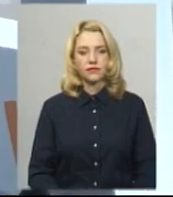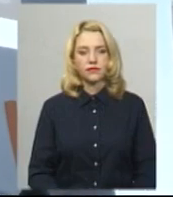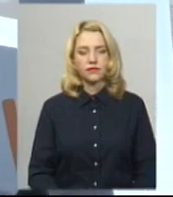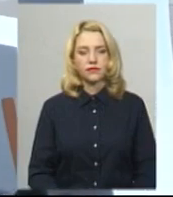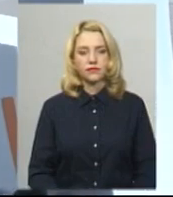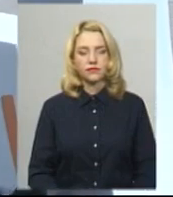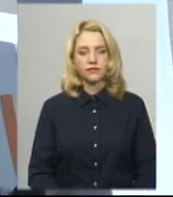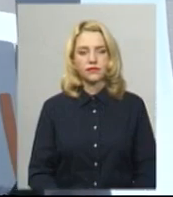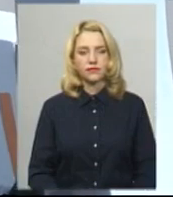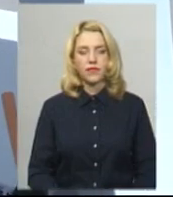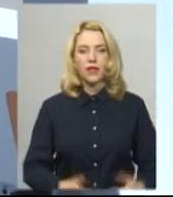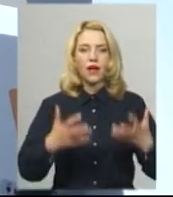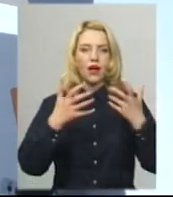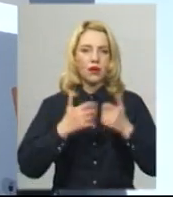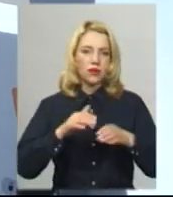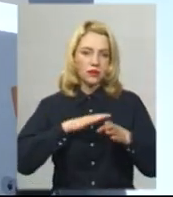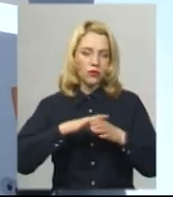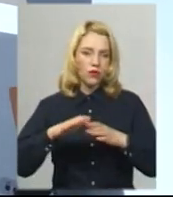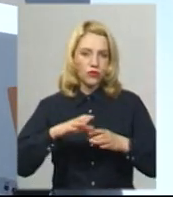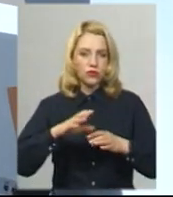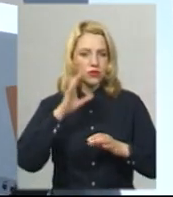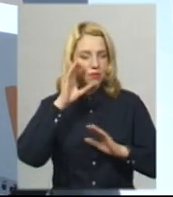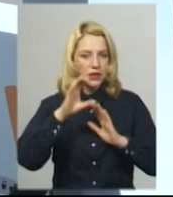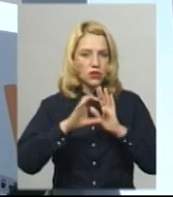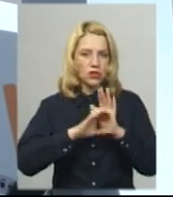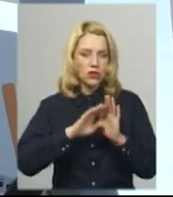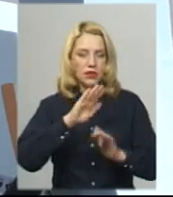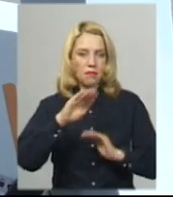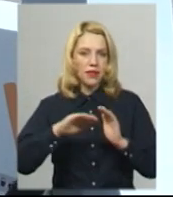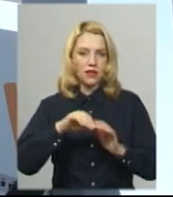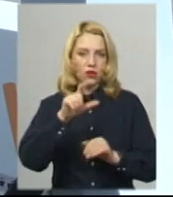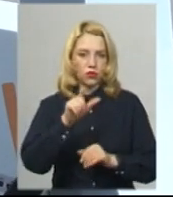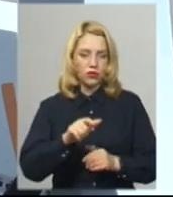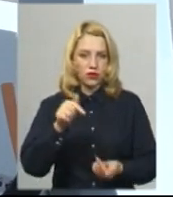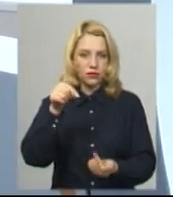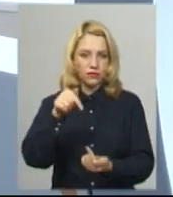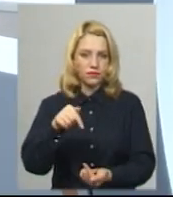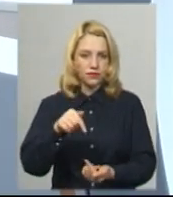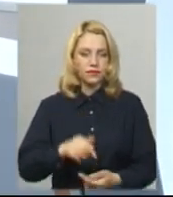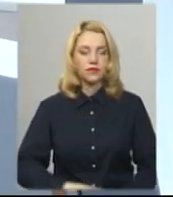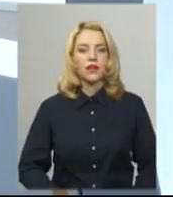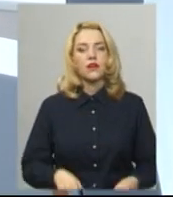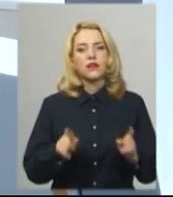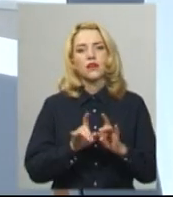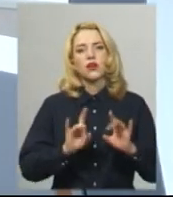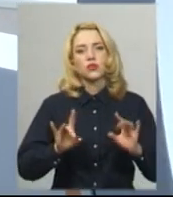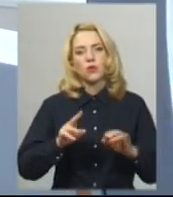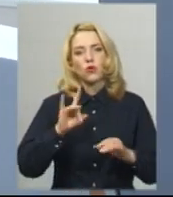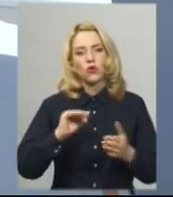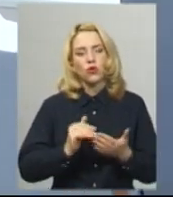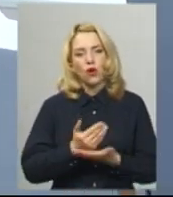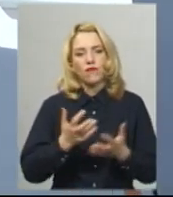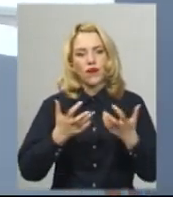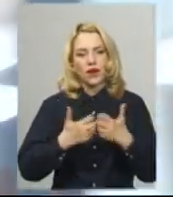Апарат повністю підгоштовується під пацієнта, під його положення на операційному. Так розповідає породновий апарат